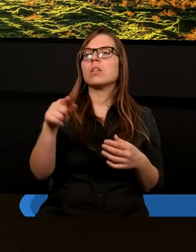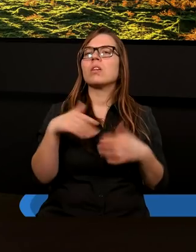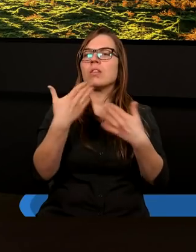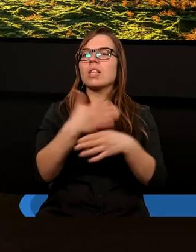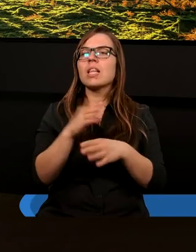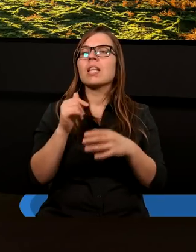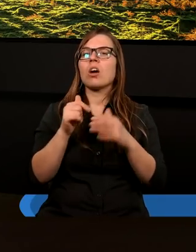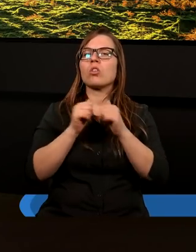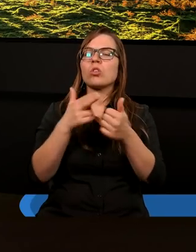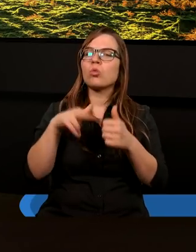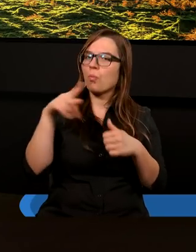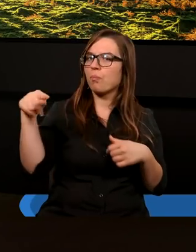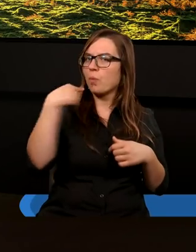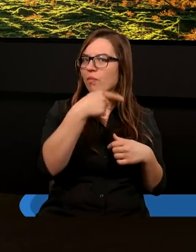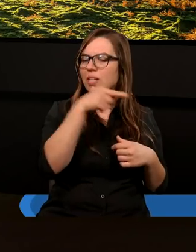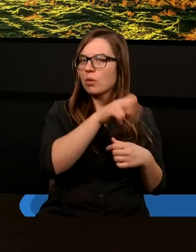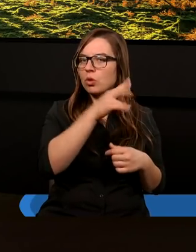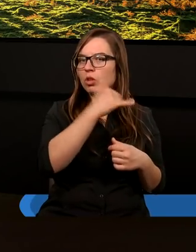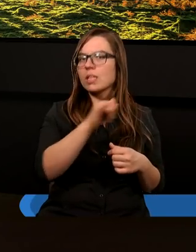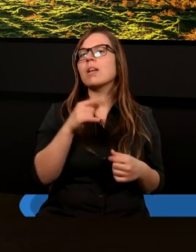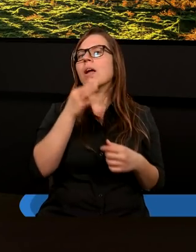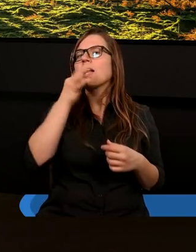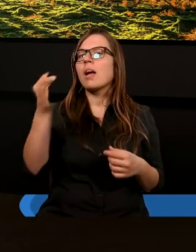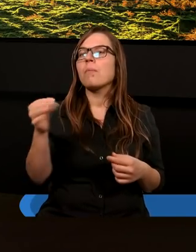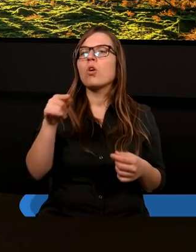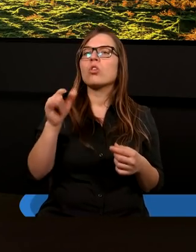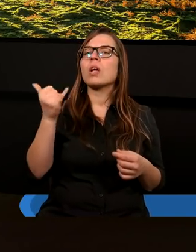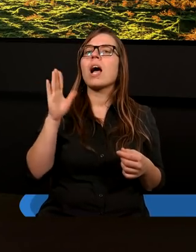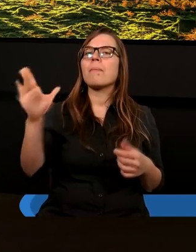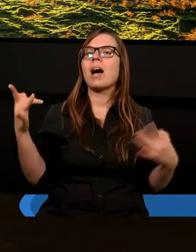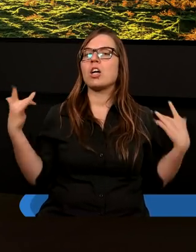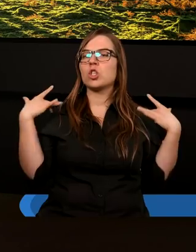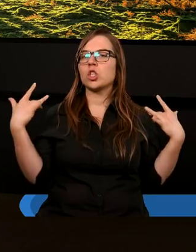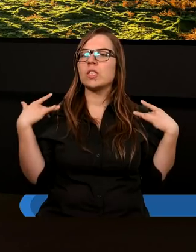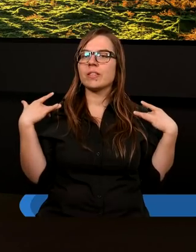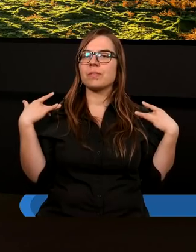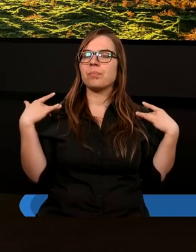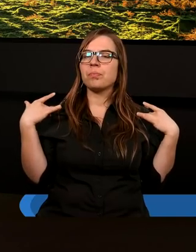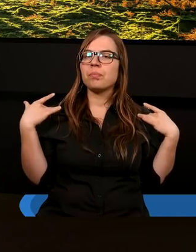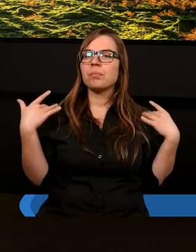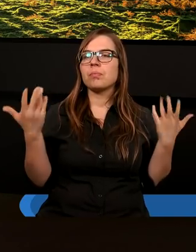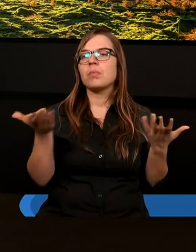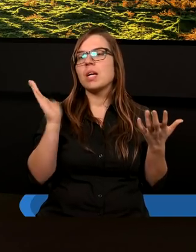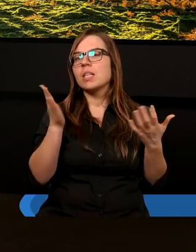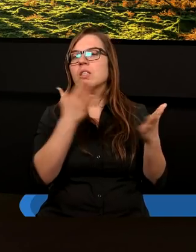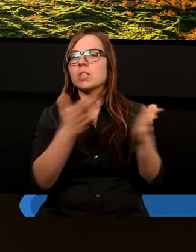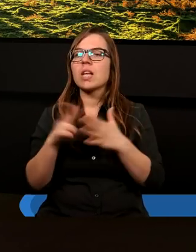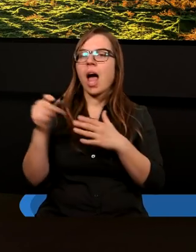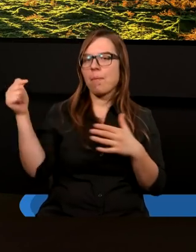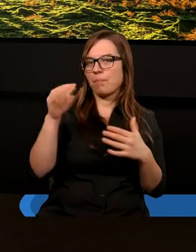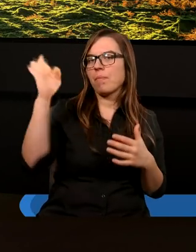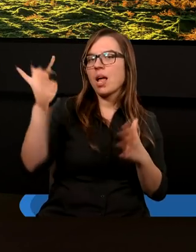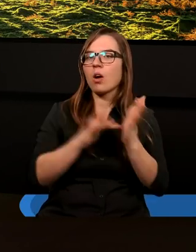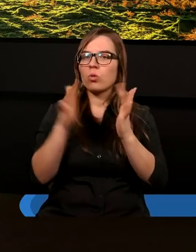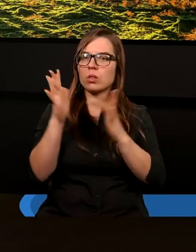zdaniem, które ktoś inny do niego wypowiedział, pytając o to, jak ma żyć, będąc gotowy na przyjście